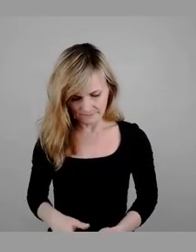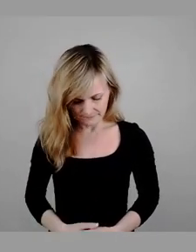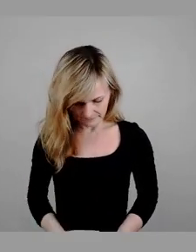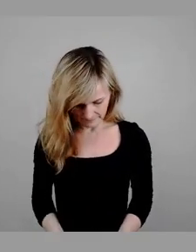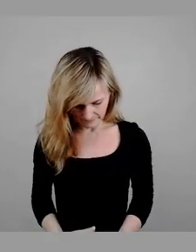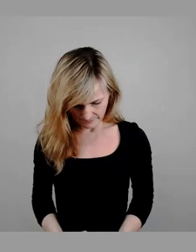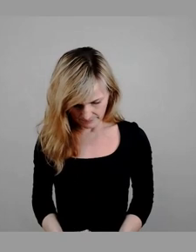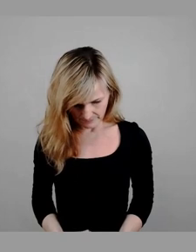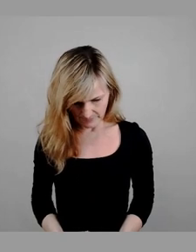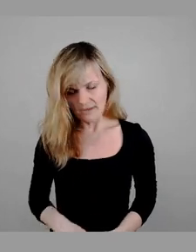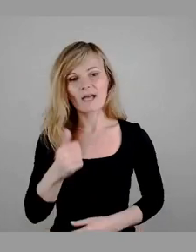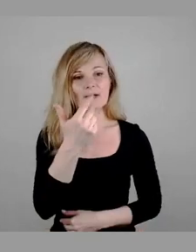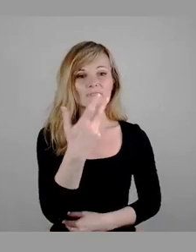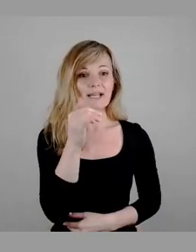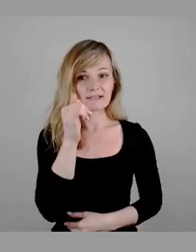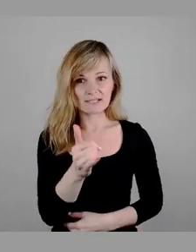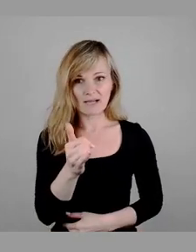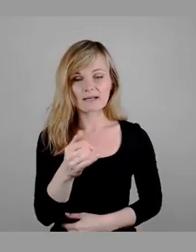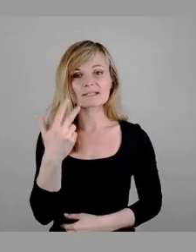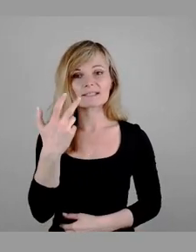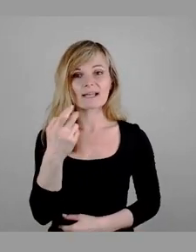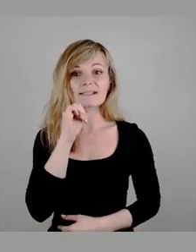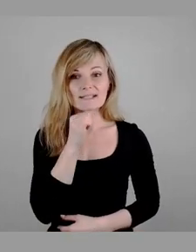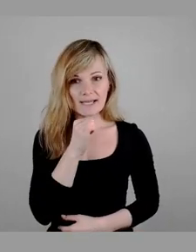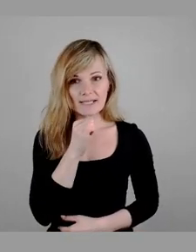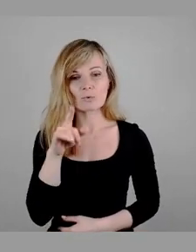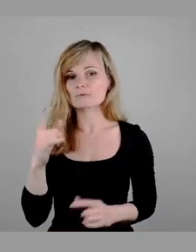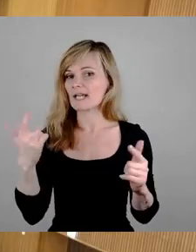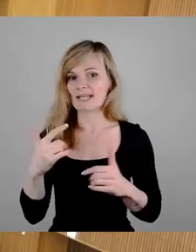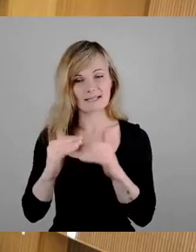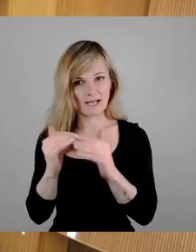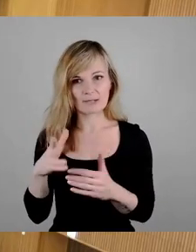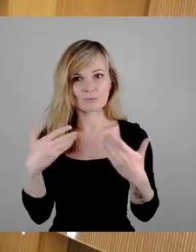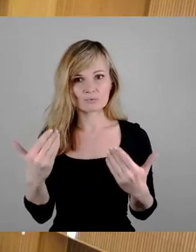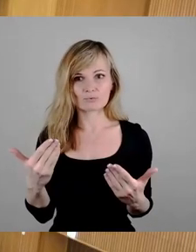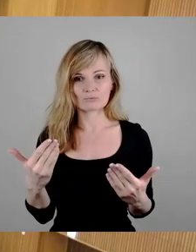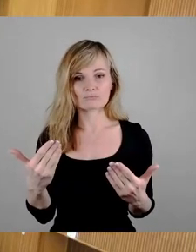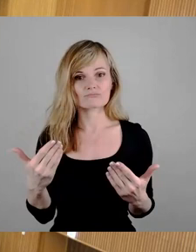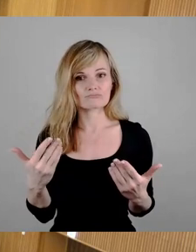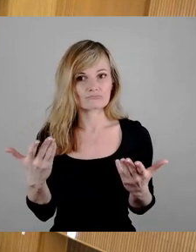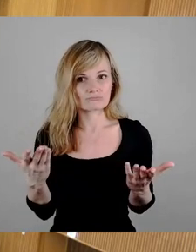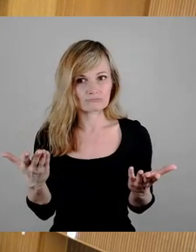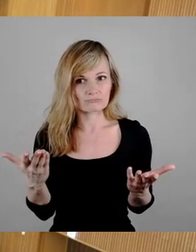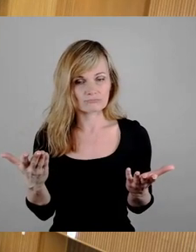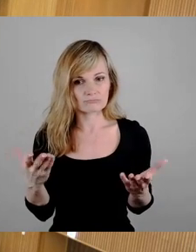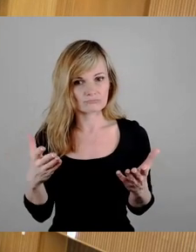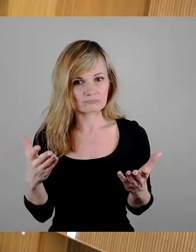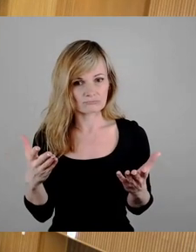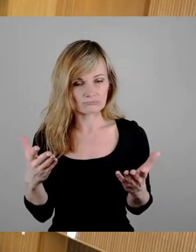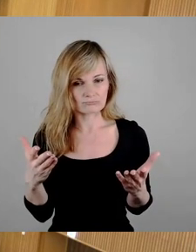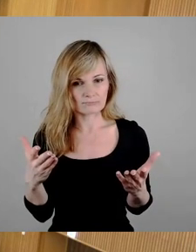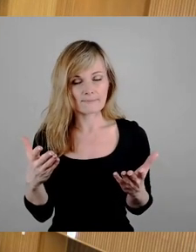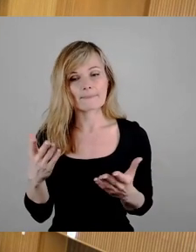31 ja-stimmen, 30 nein-stimmen, keine Enthaltung. Damit so der federführende